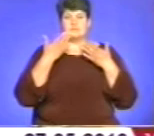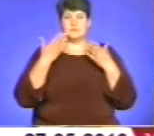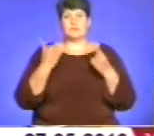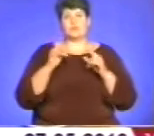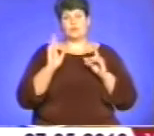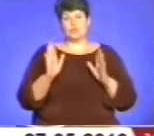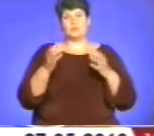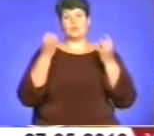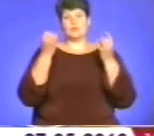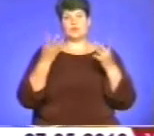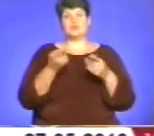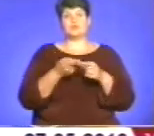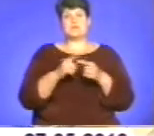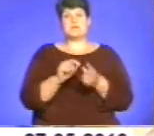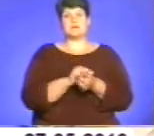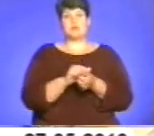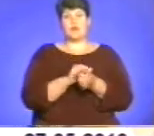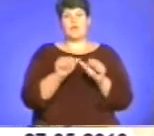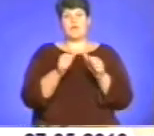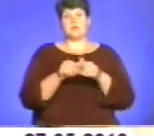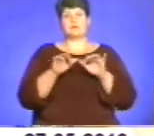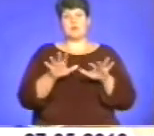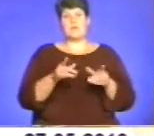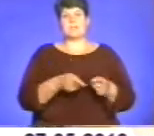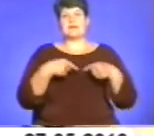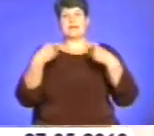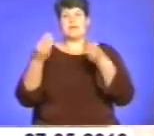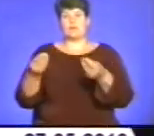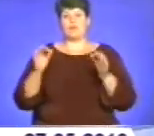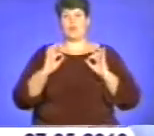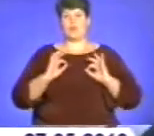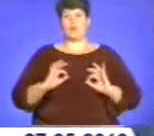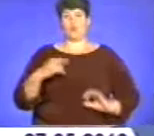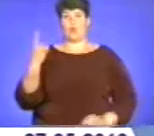будемо дати ці матеріали, оформлені справу і передамо в прокуратуру області.